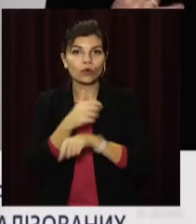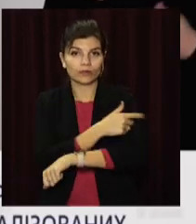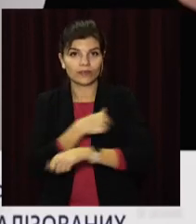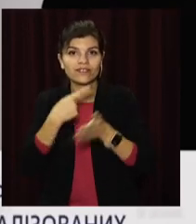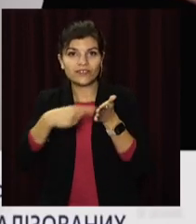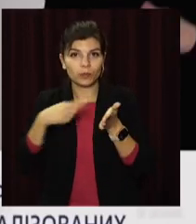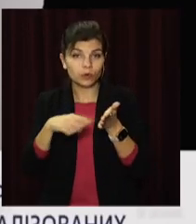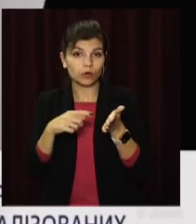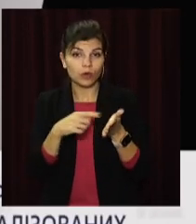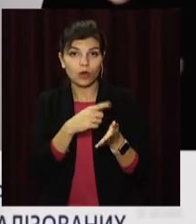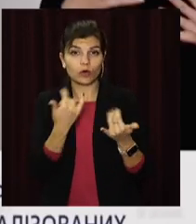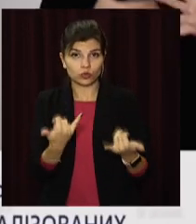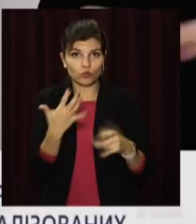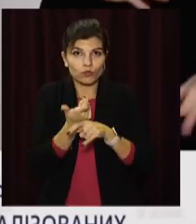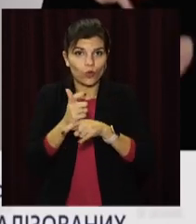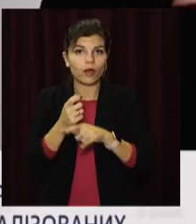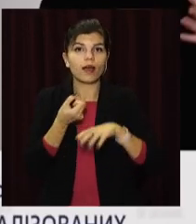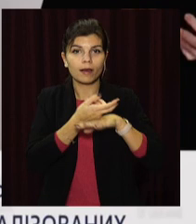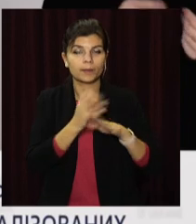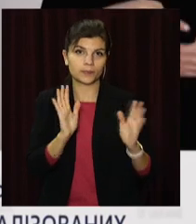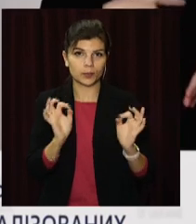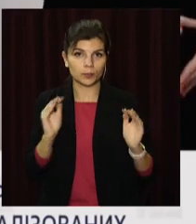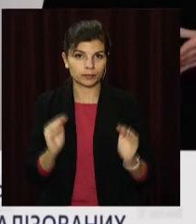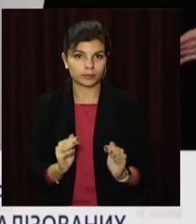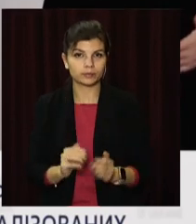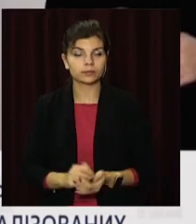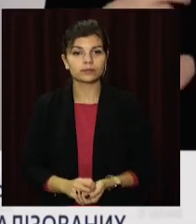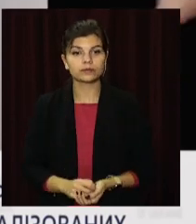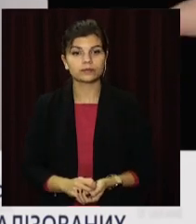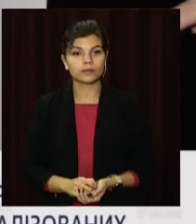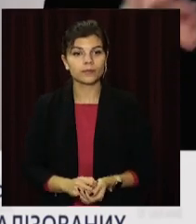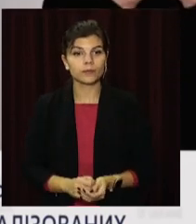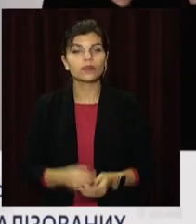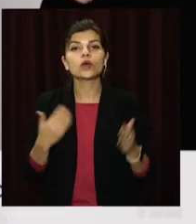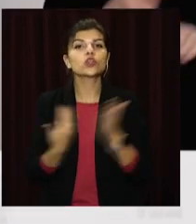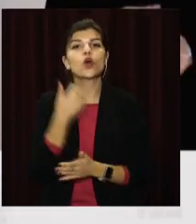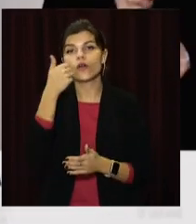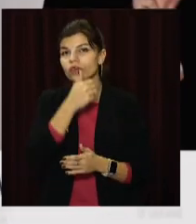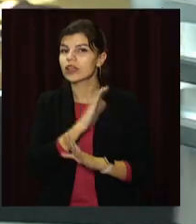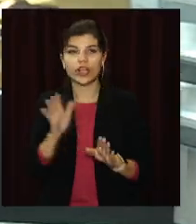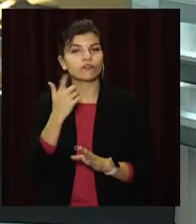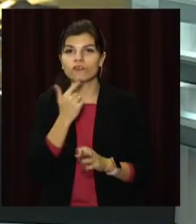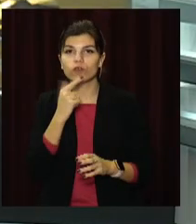середньодобова кількість виписок з ковідних лікарень переважає над кількістю госпіталізованих.